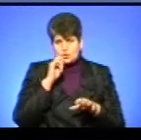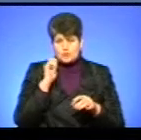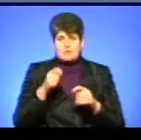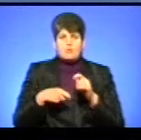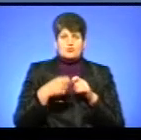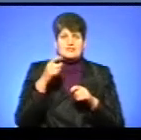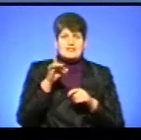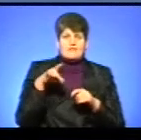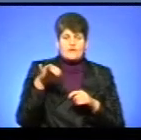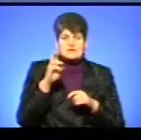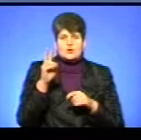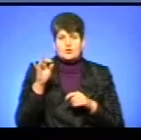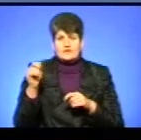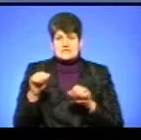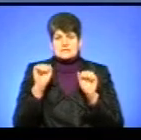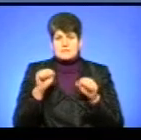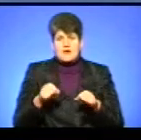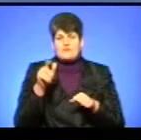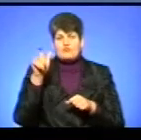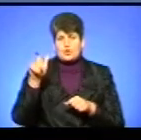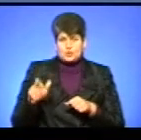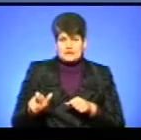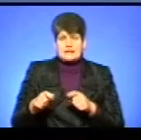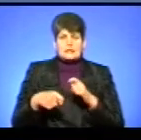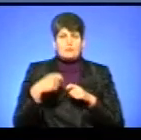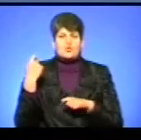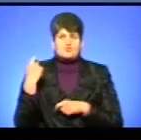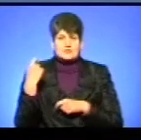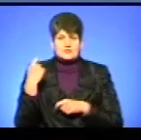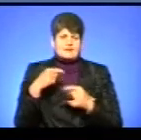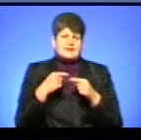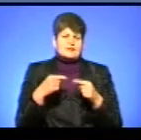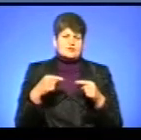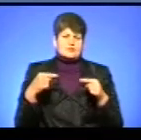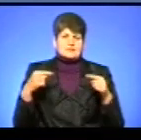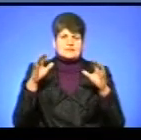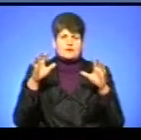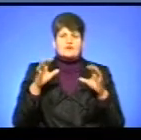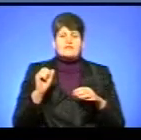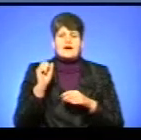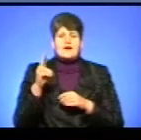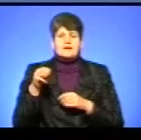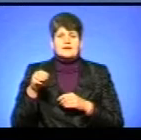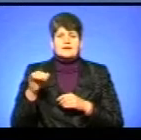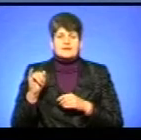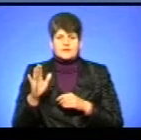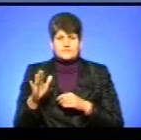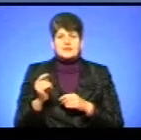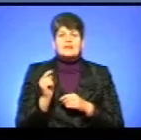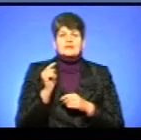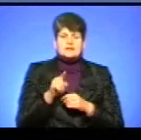Європейської конвенції справ людини, порушення, відповідно, різноманітних законодавчих актів, в тому числі тих, які